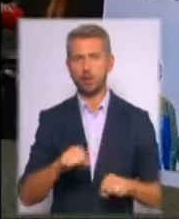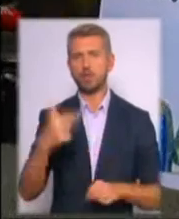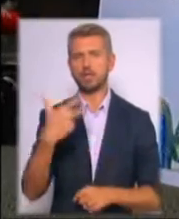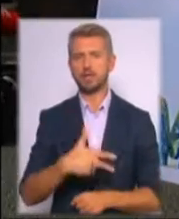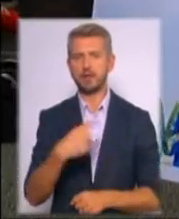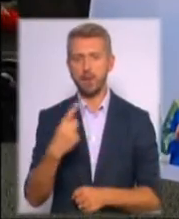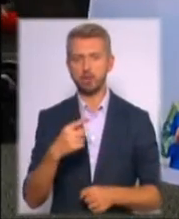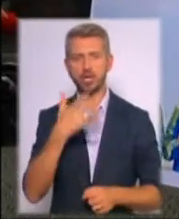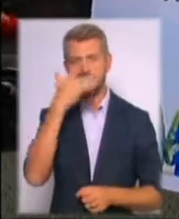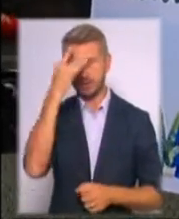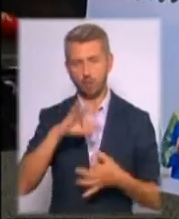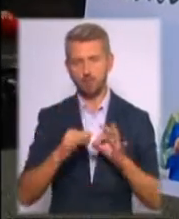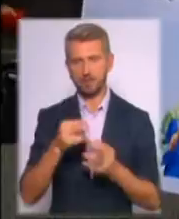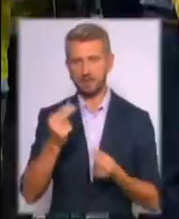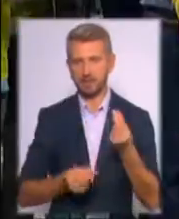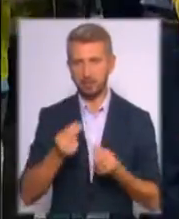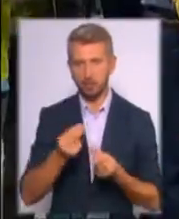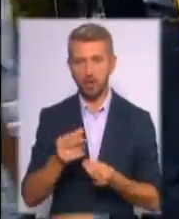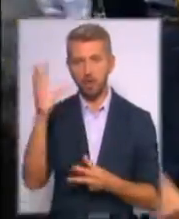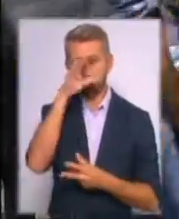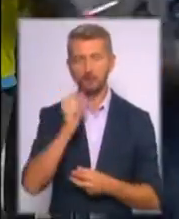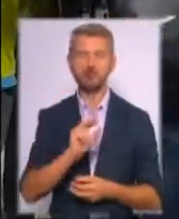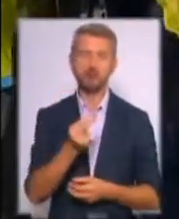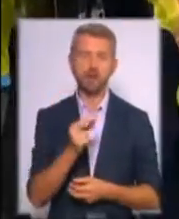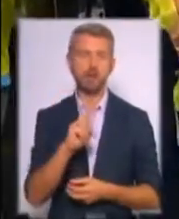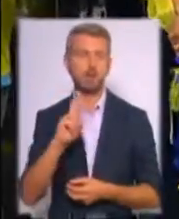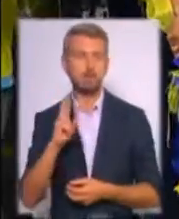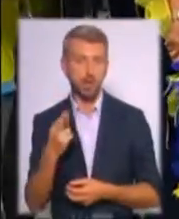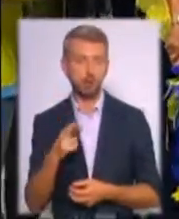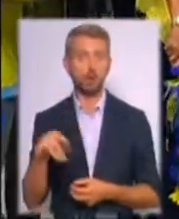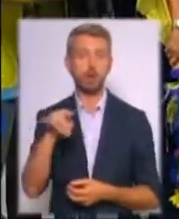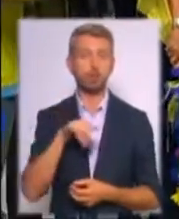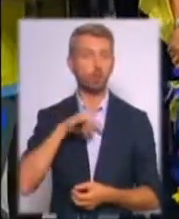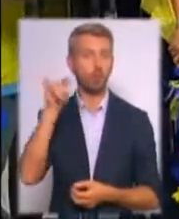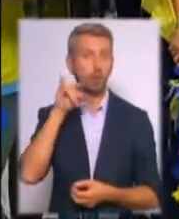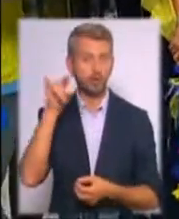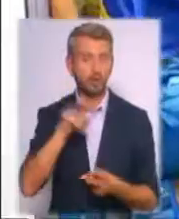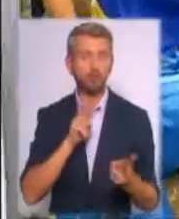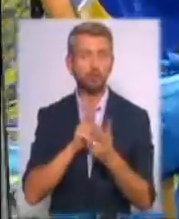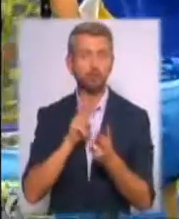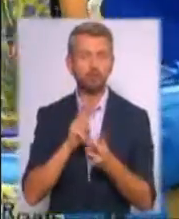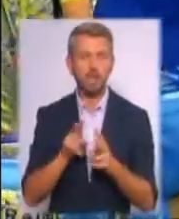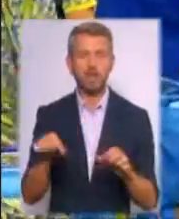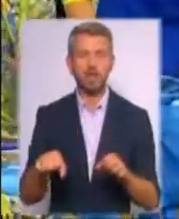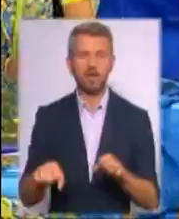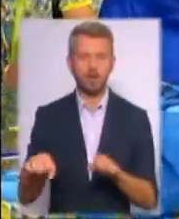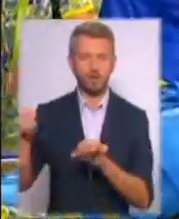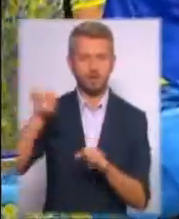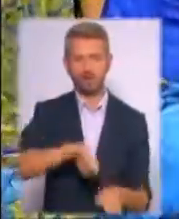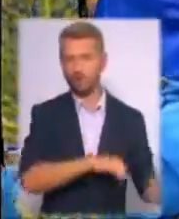-х літніх Олімпійських ігор. У ніч, з четверга на п'ятницю в аеропорту Бориспіль зустрічали висловальників-каноїстів,